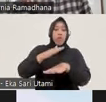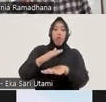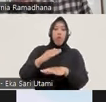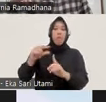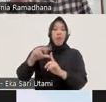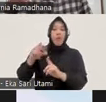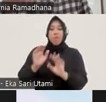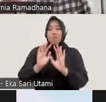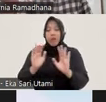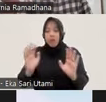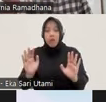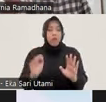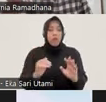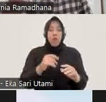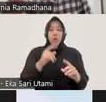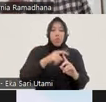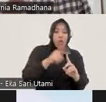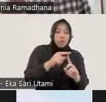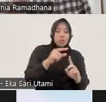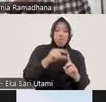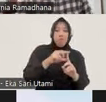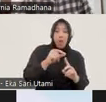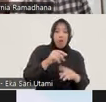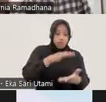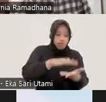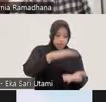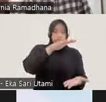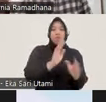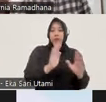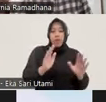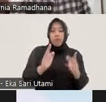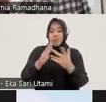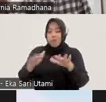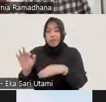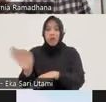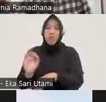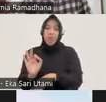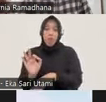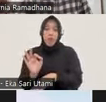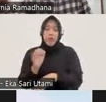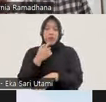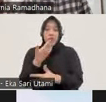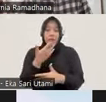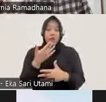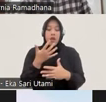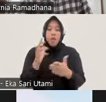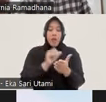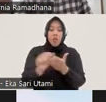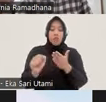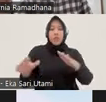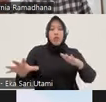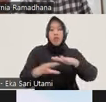yang tak diselesaikan oleh mereka. Dalam konteks pemberantasan tindak pidana korupsi,